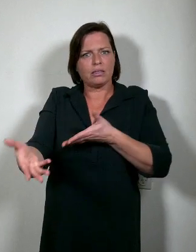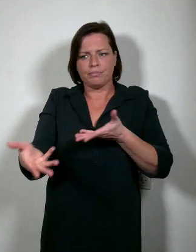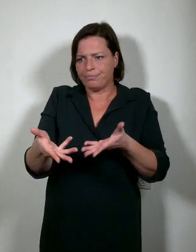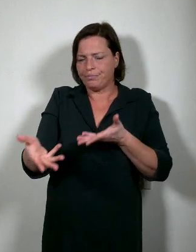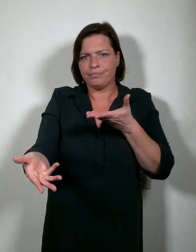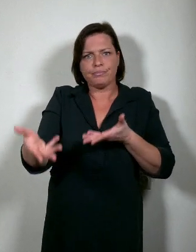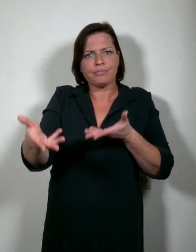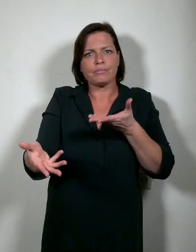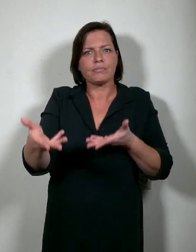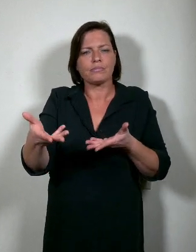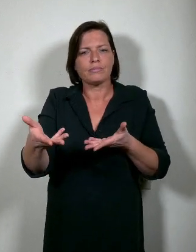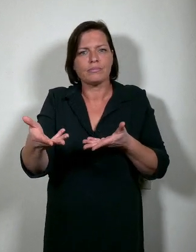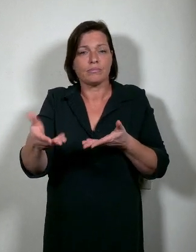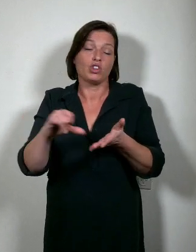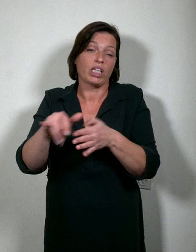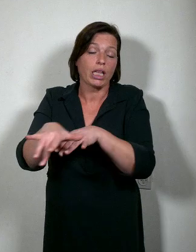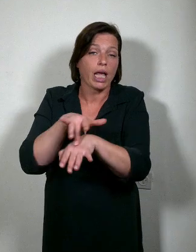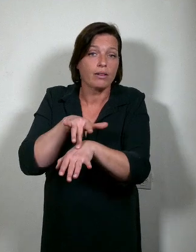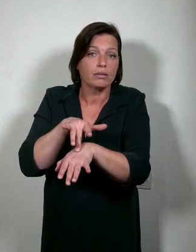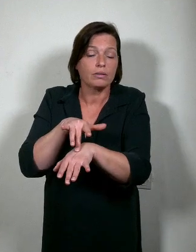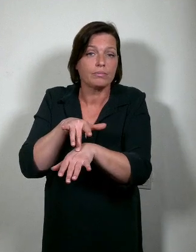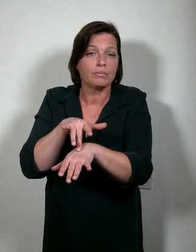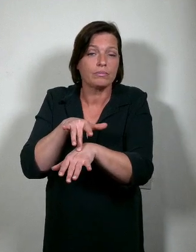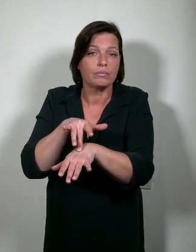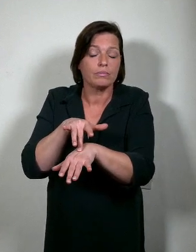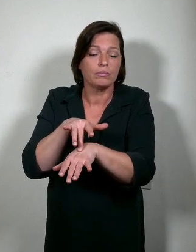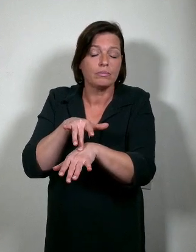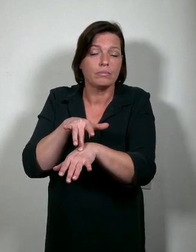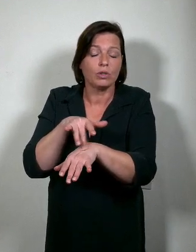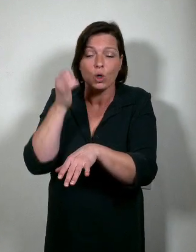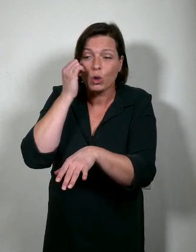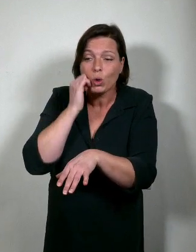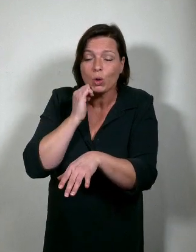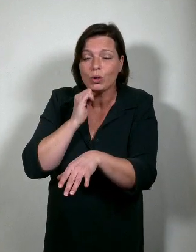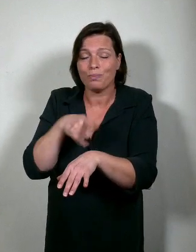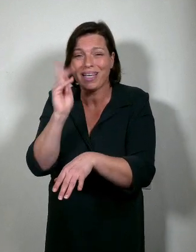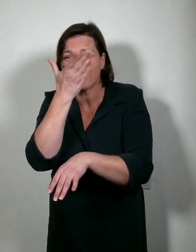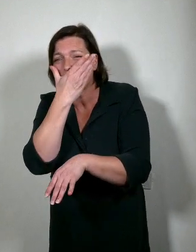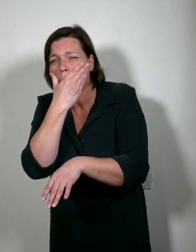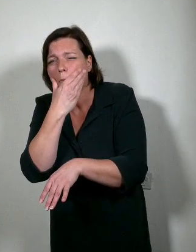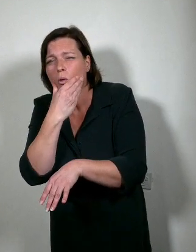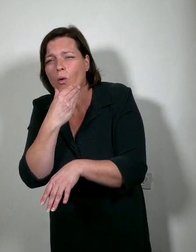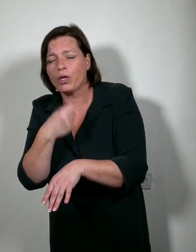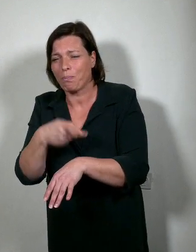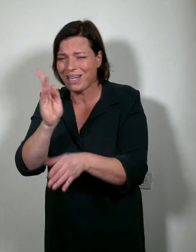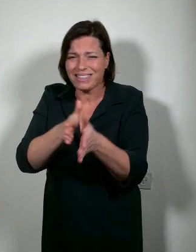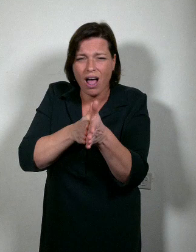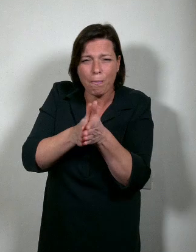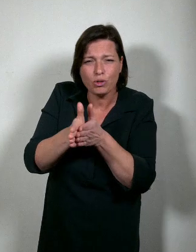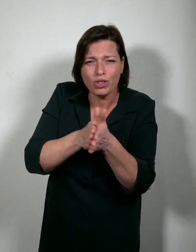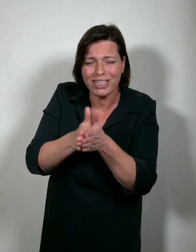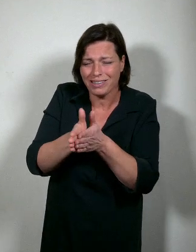De stad Gent. Die grootste, mooiste en ook meest ambitieuze